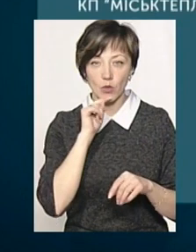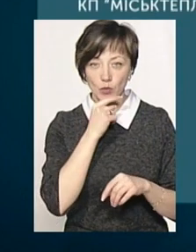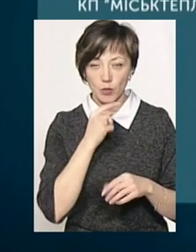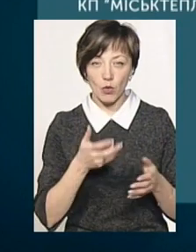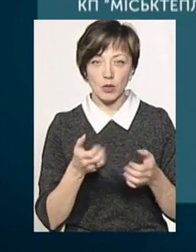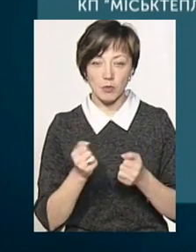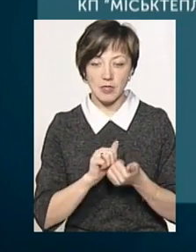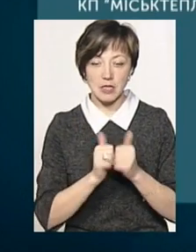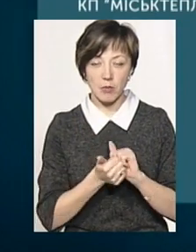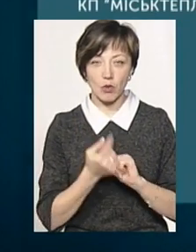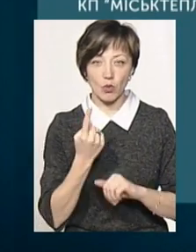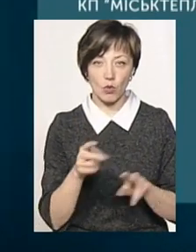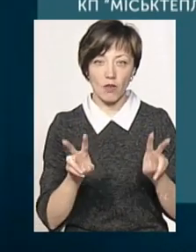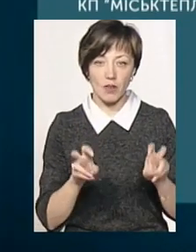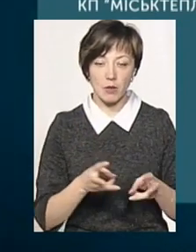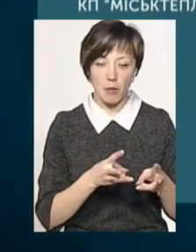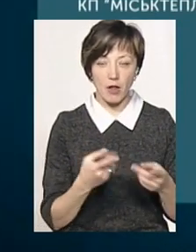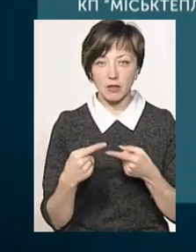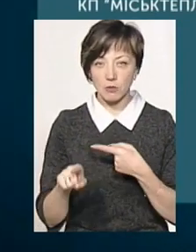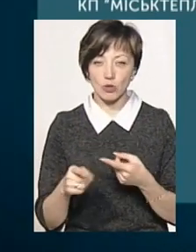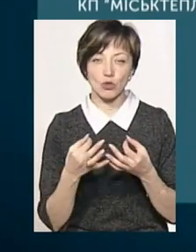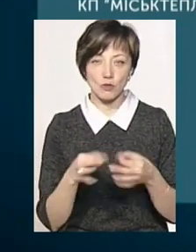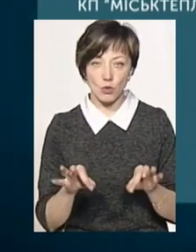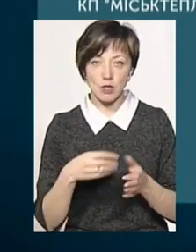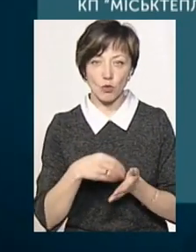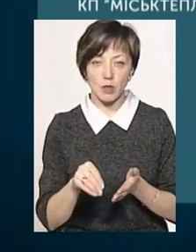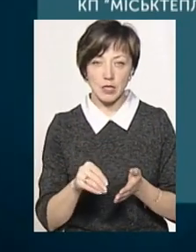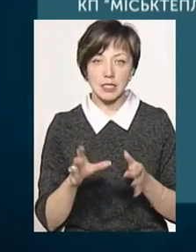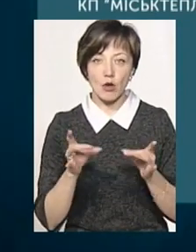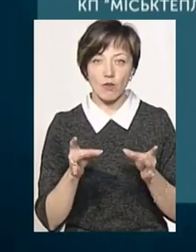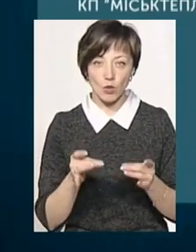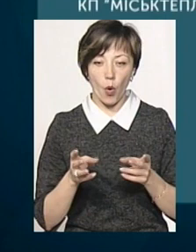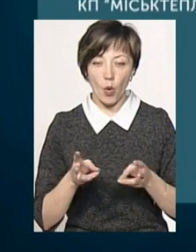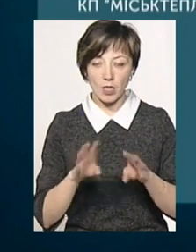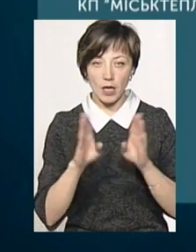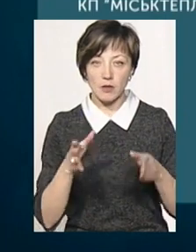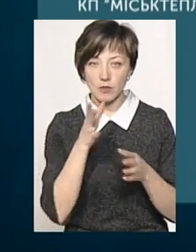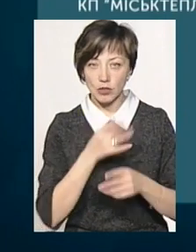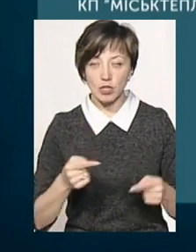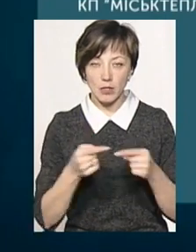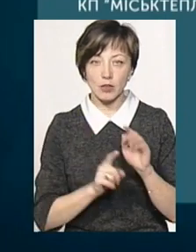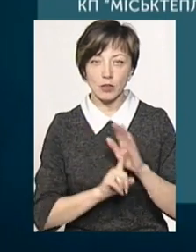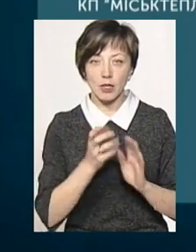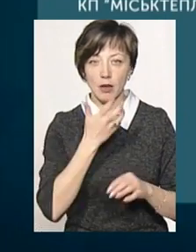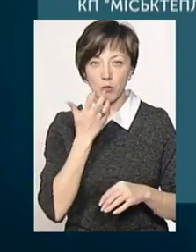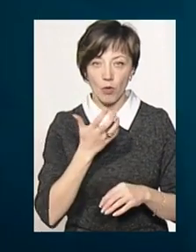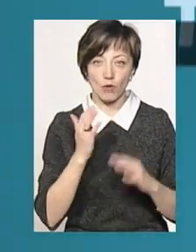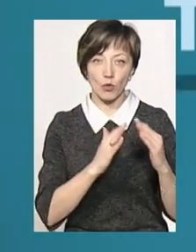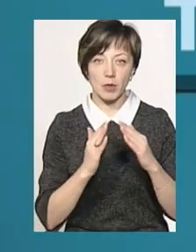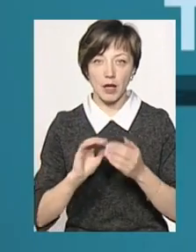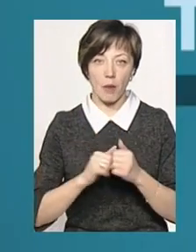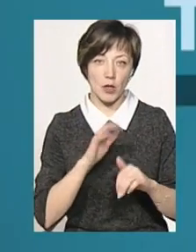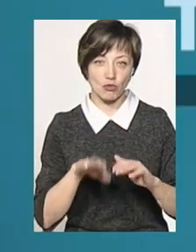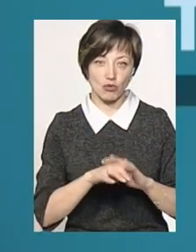отримали від заміни одного виду палива на інше, дозволила нам закупити сировину для котелин і вчасно запустити тепло у домівки кам'янчан.